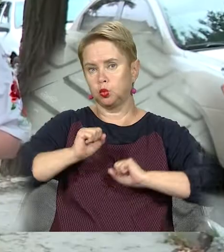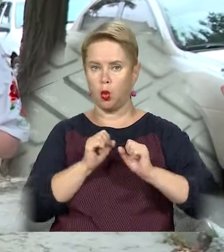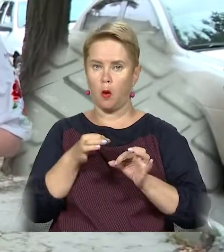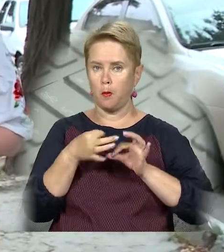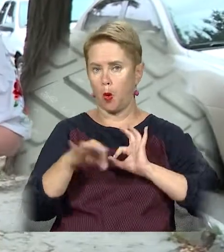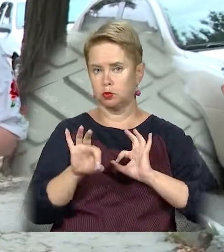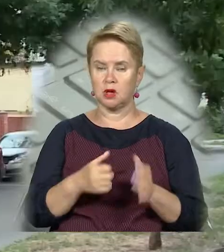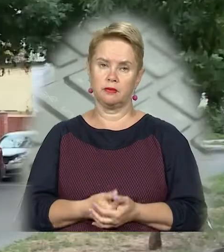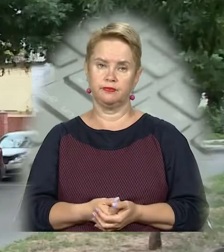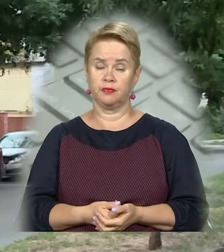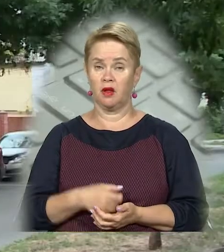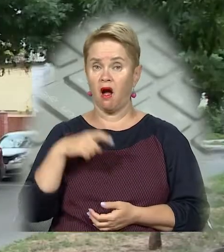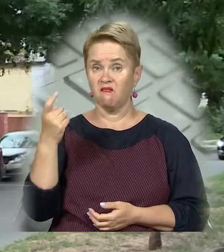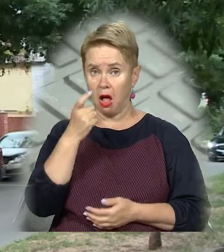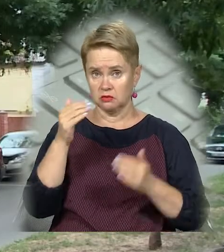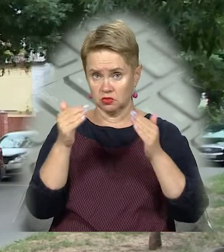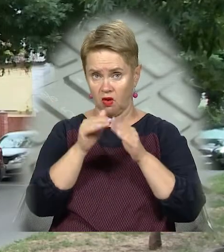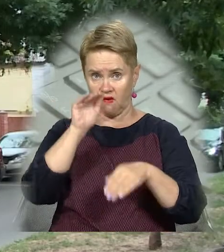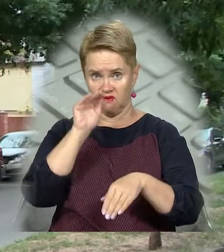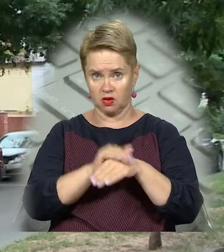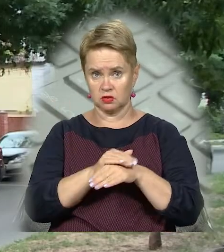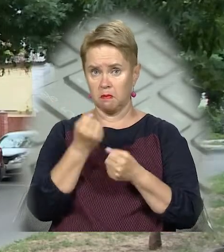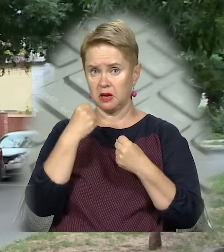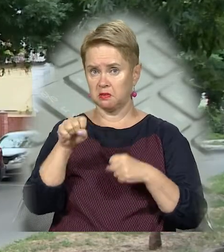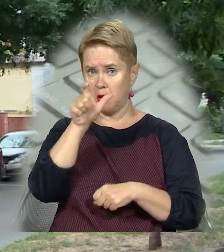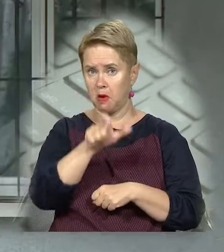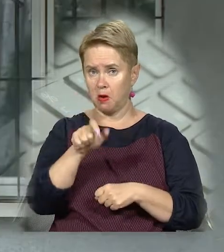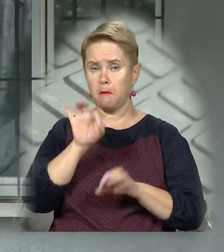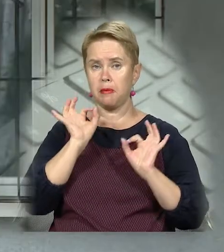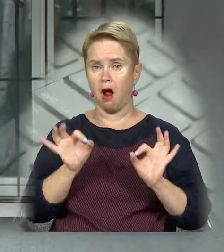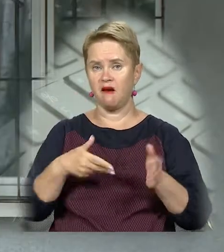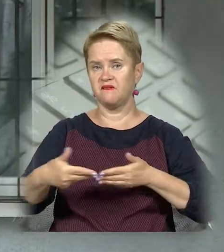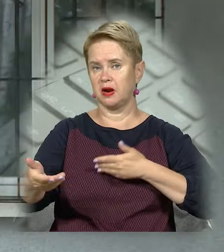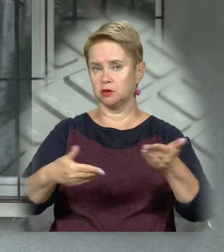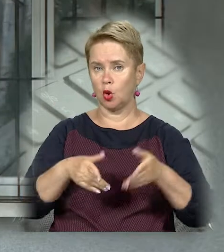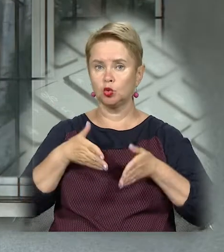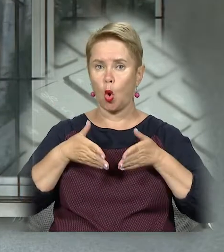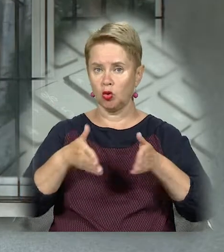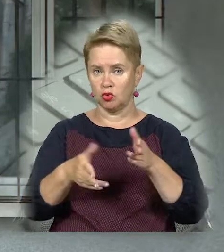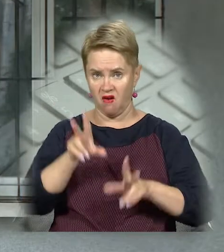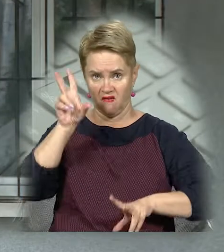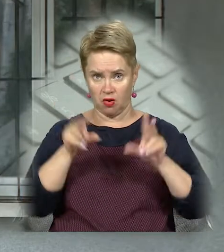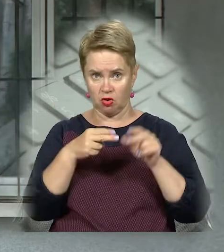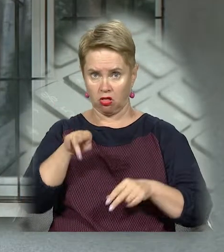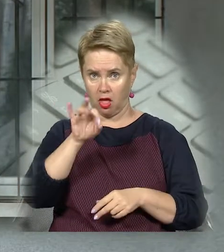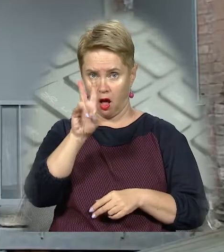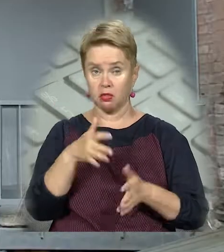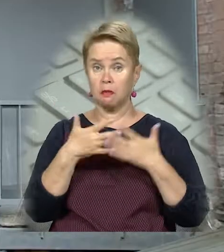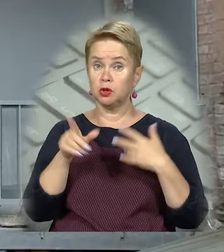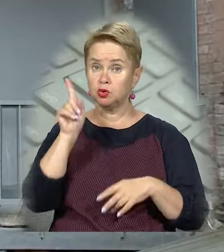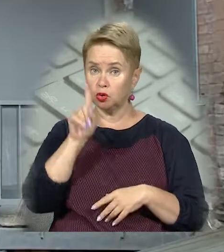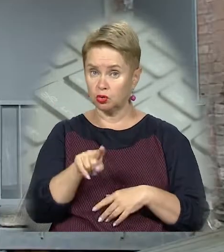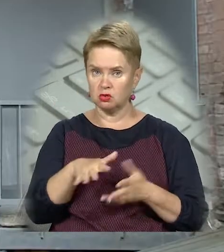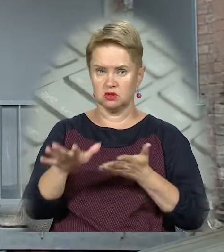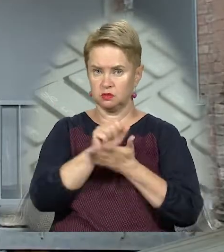одно і одно. Власники прибудови фактично позбавили мешканців права вільного пересування тротуаром, вважає Яна. Більше